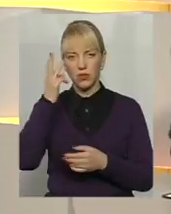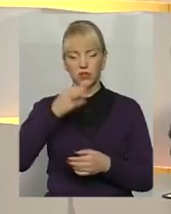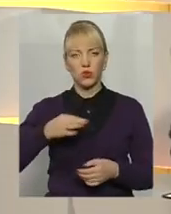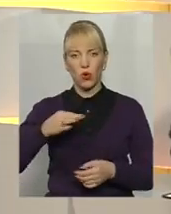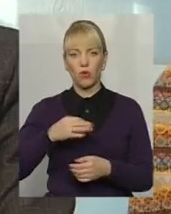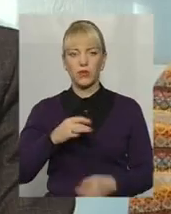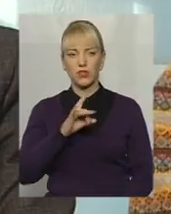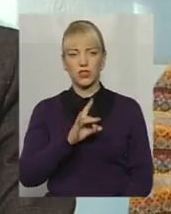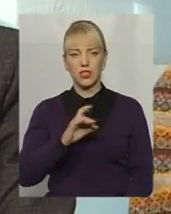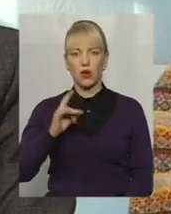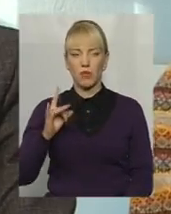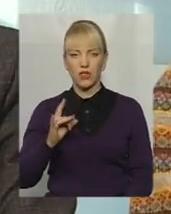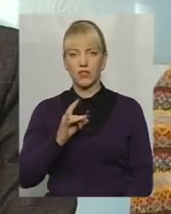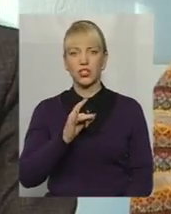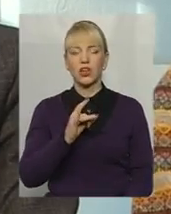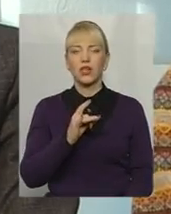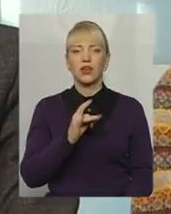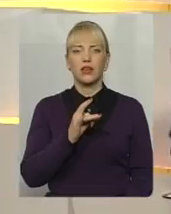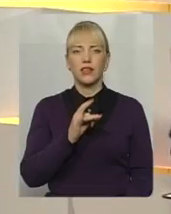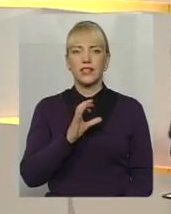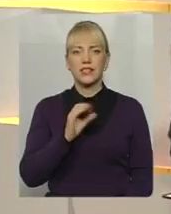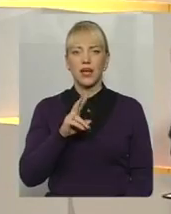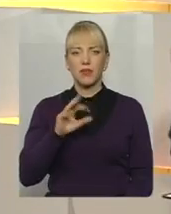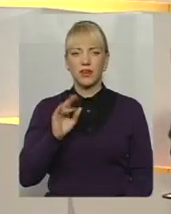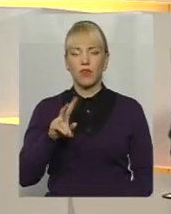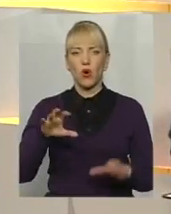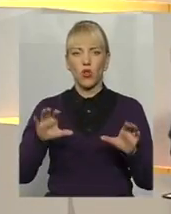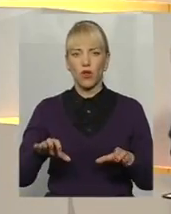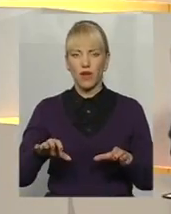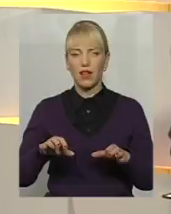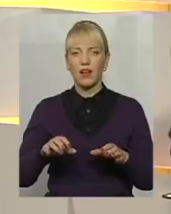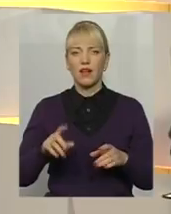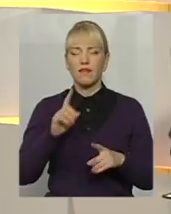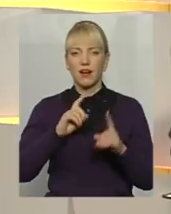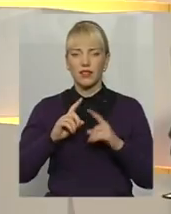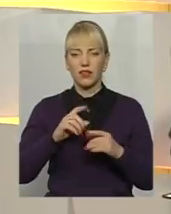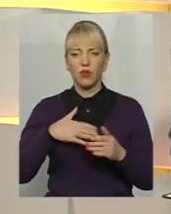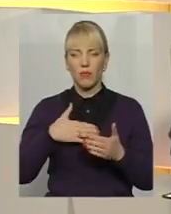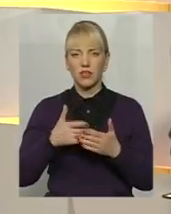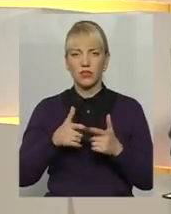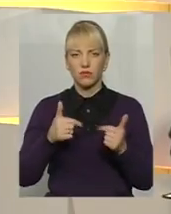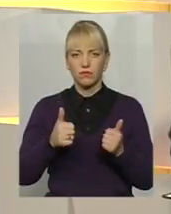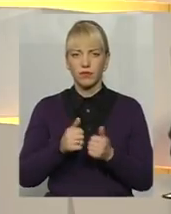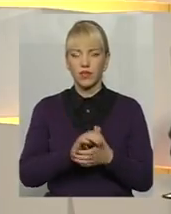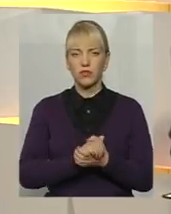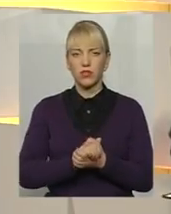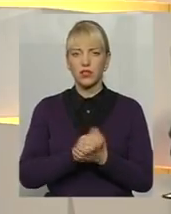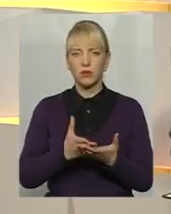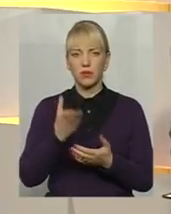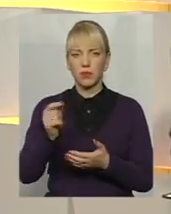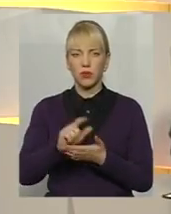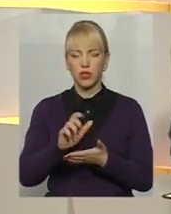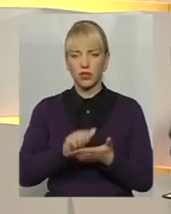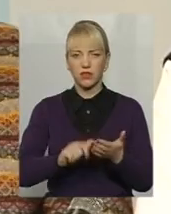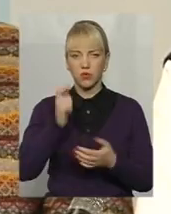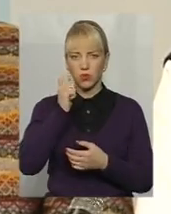Романович Семків, голова Ради територіального відділення громадської організації Асоціація платників податків України.